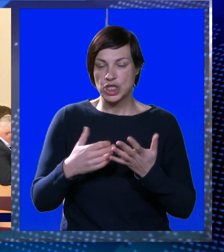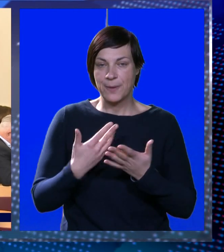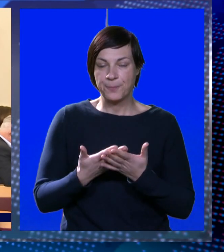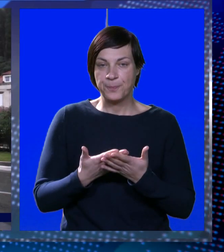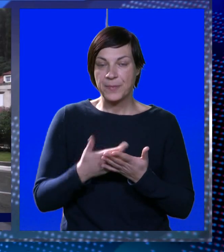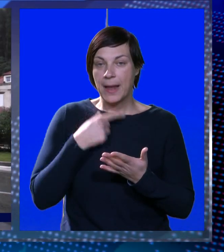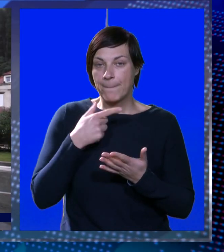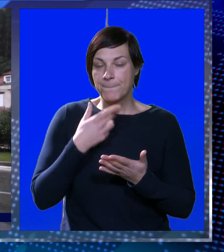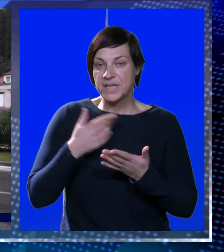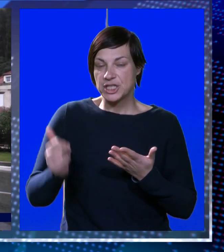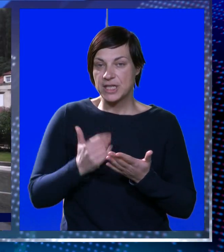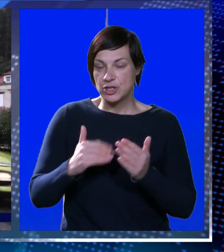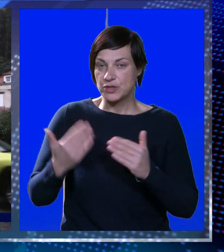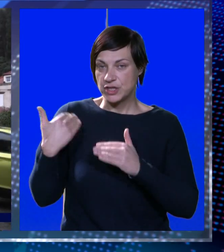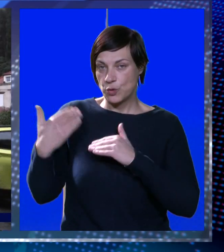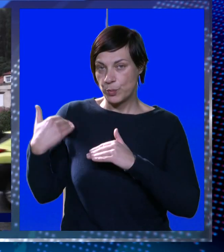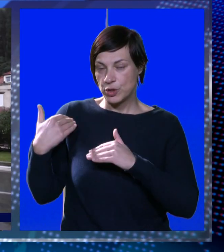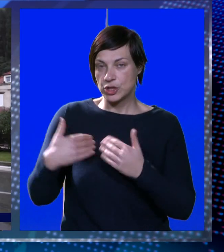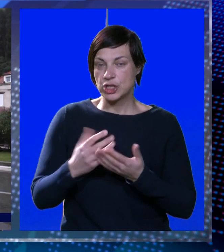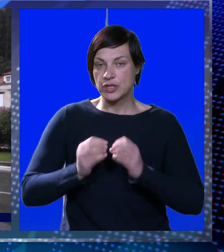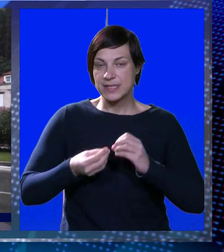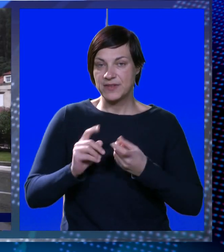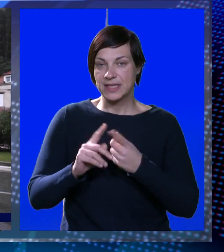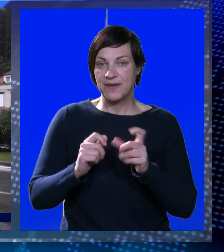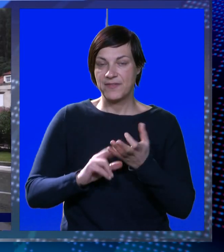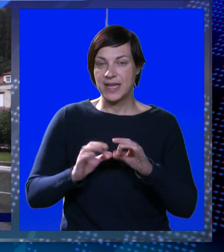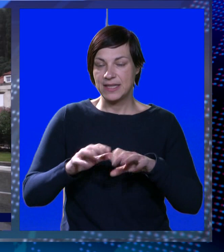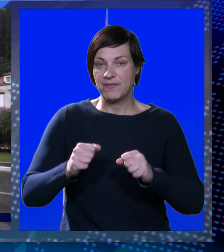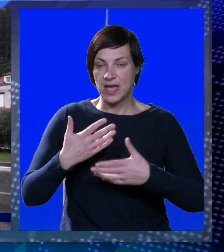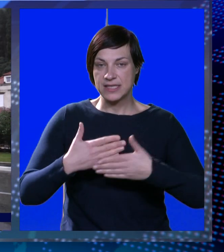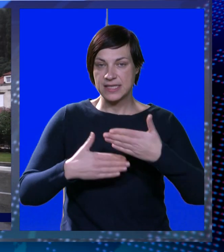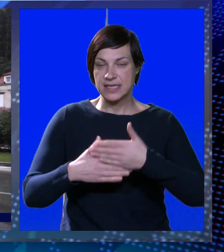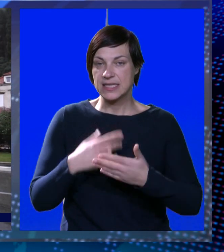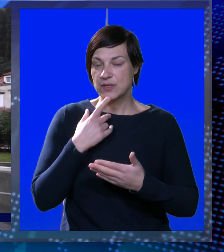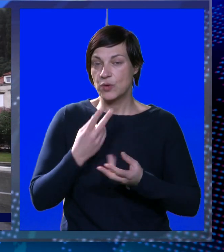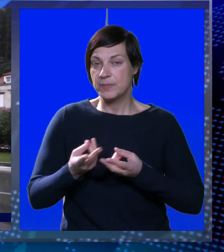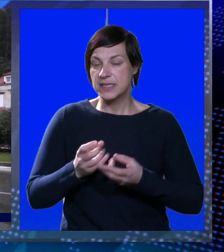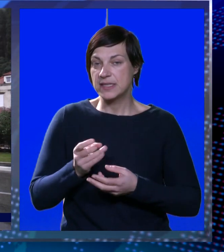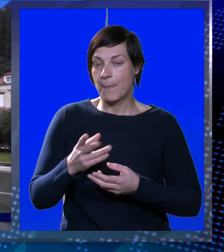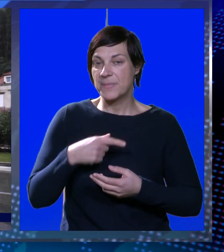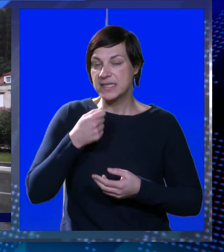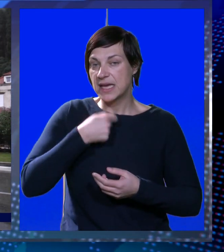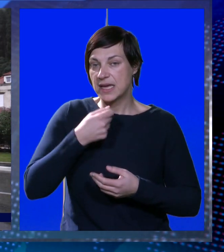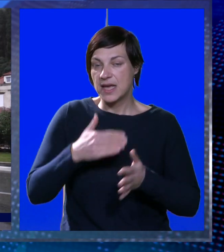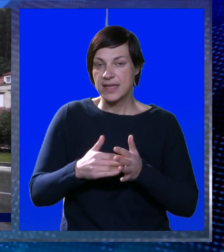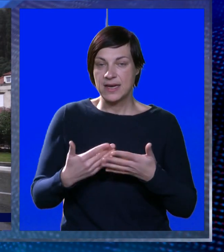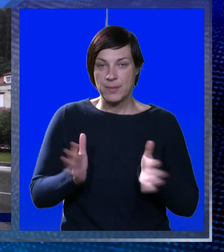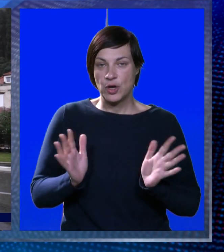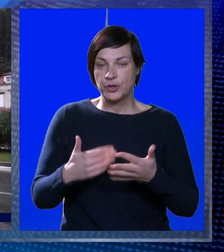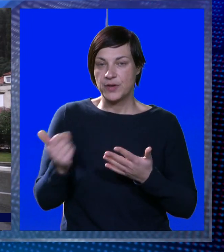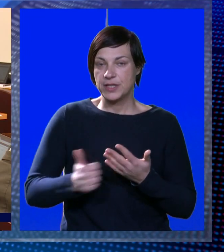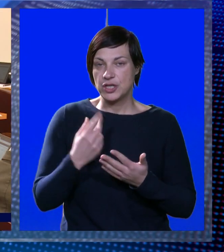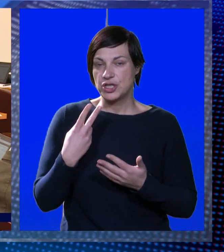akvatori. No priča ide još više u prošlost. Tvrtka Frendi, vlasnik zgrade u kojoj bi se restoran brze hrane trebao